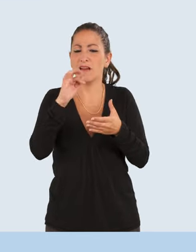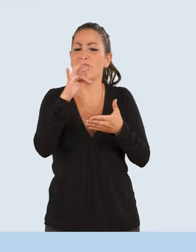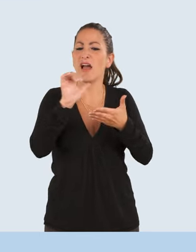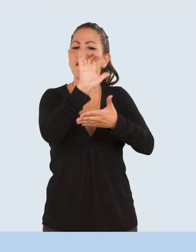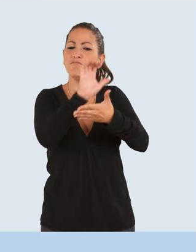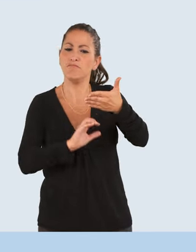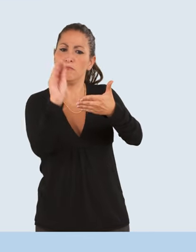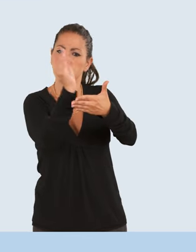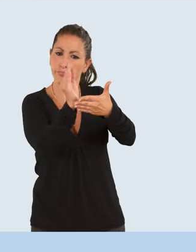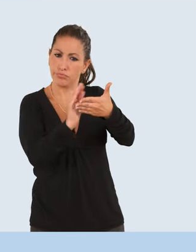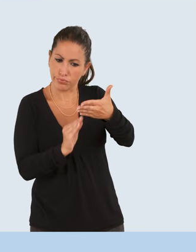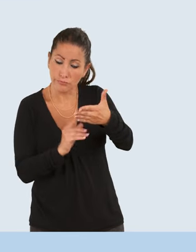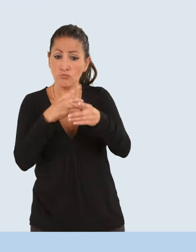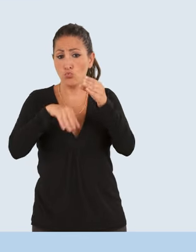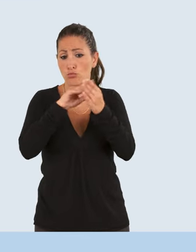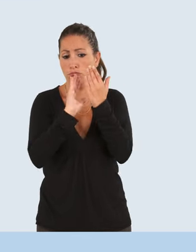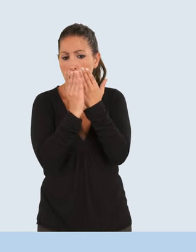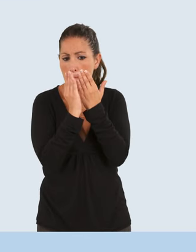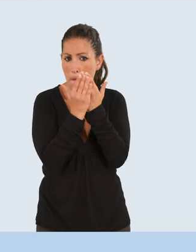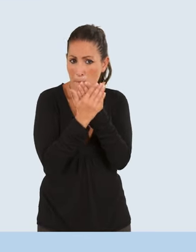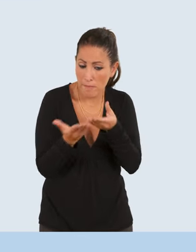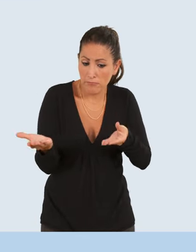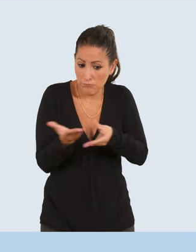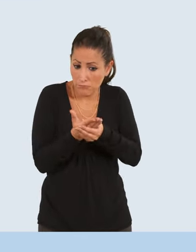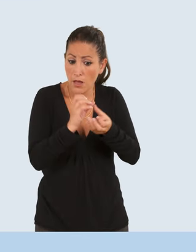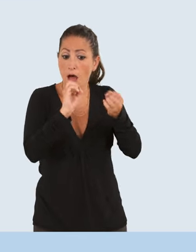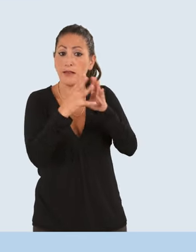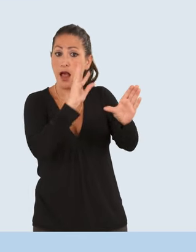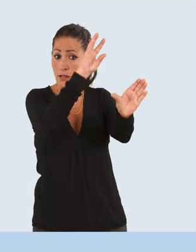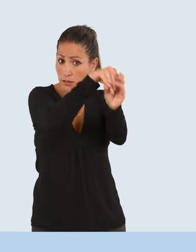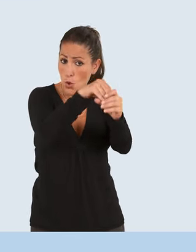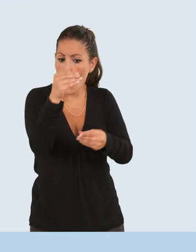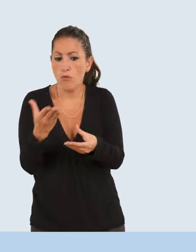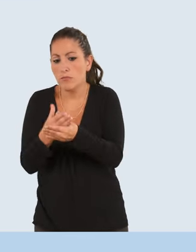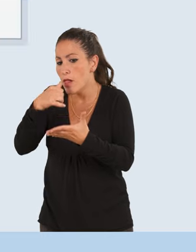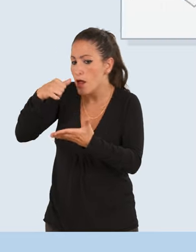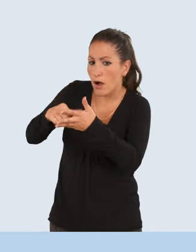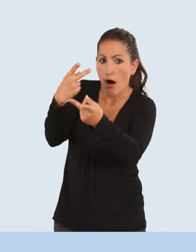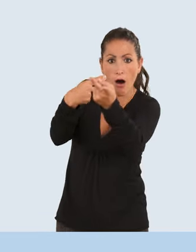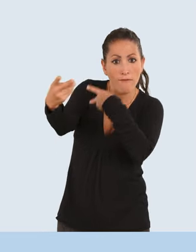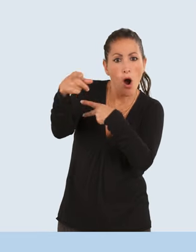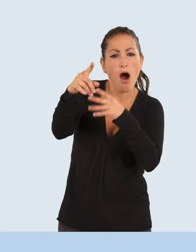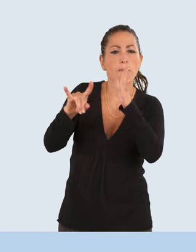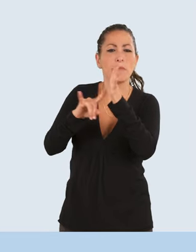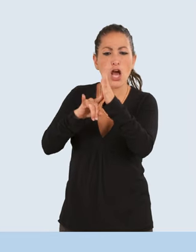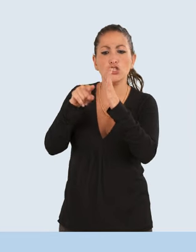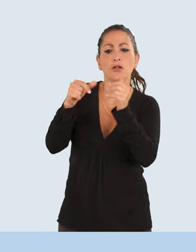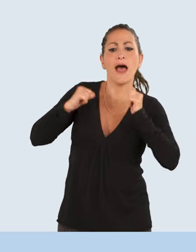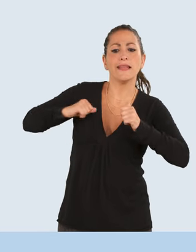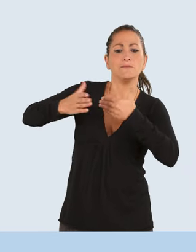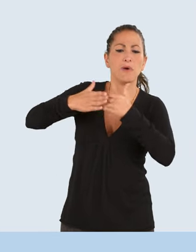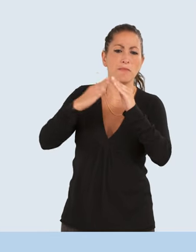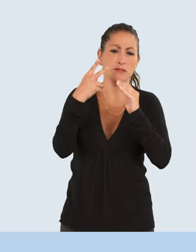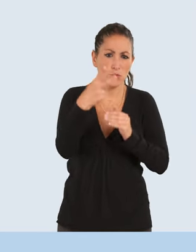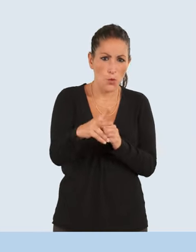de demande à la MDPH, joindre les pièces justificatives demandées et déposer en ligne ou par courrier le dossier auprès de la